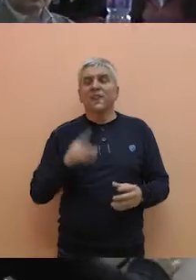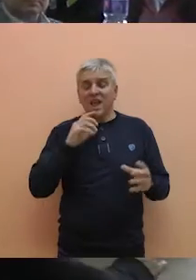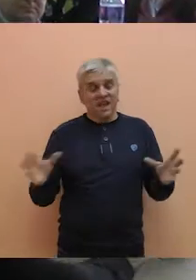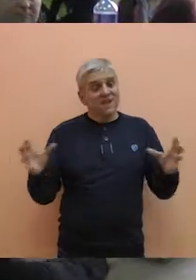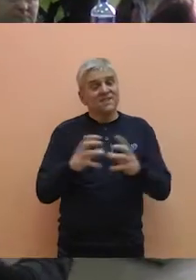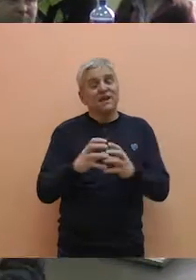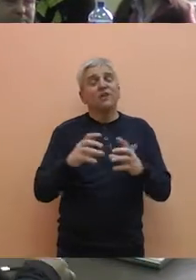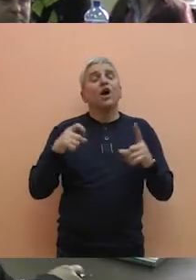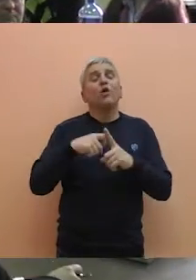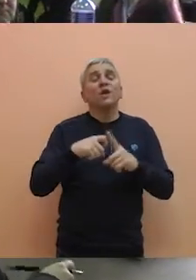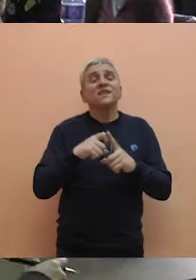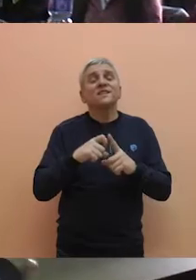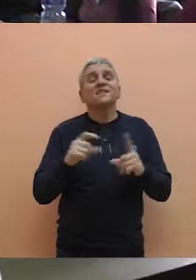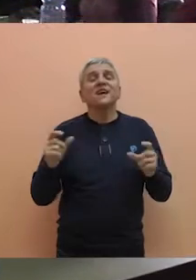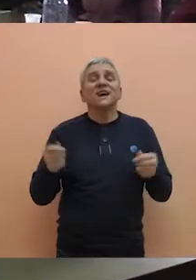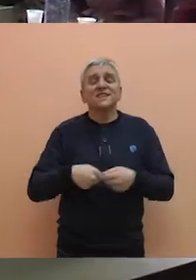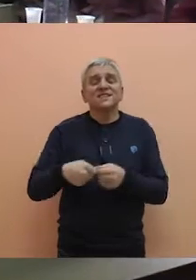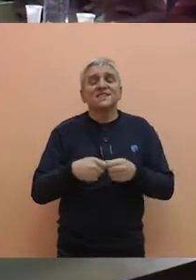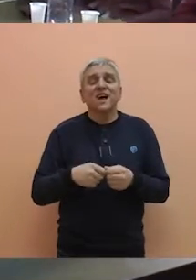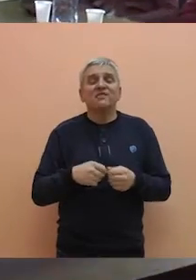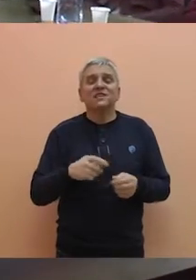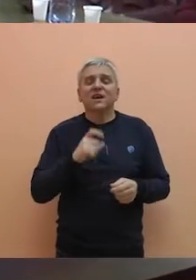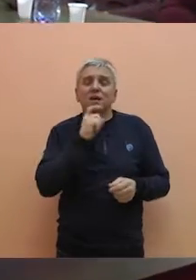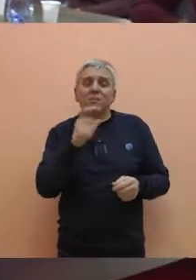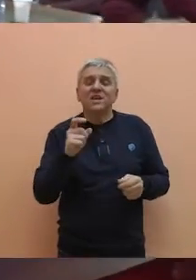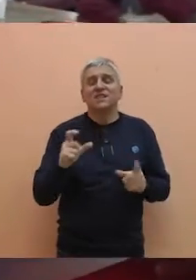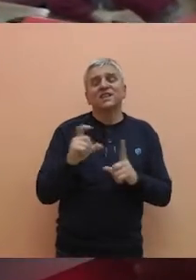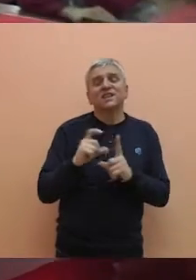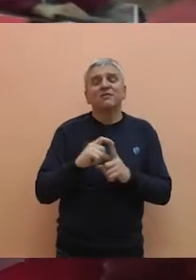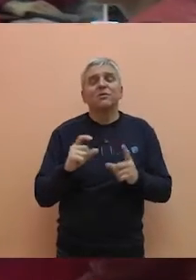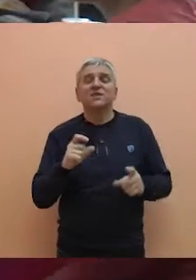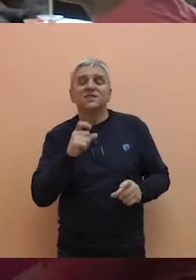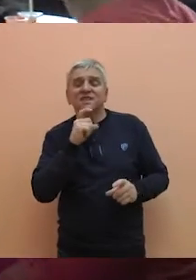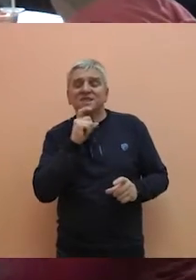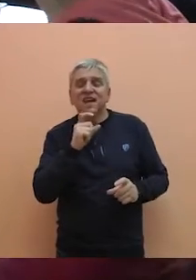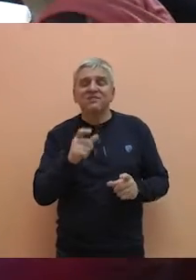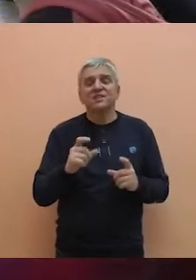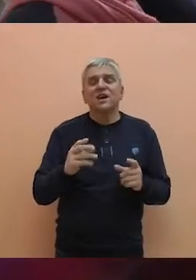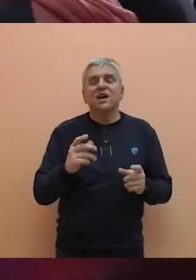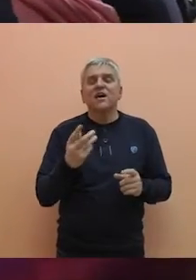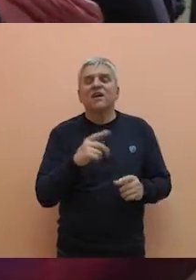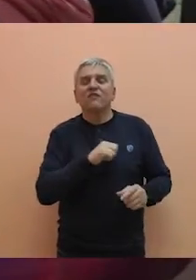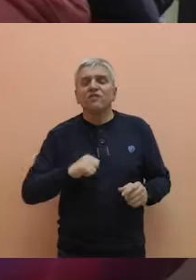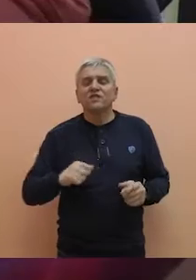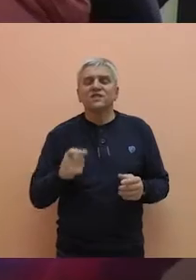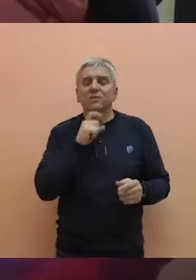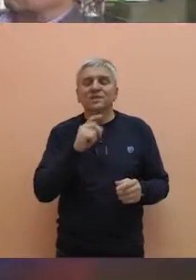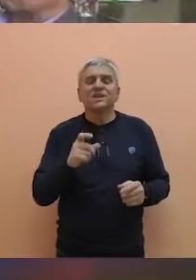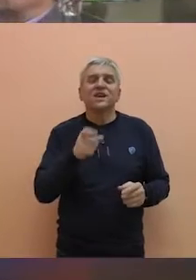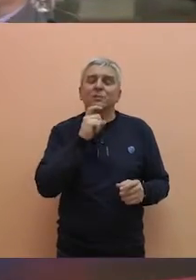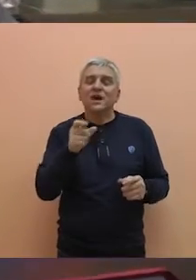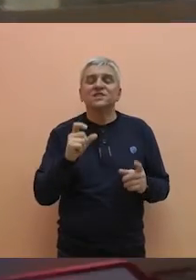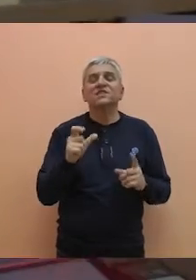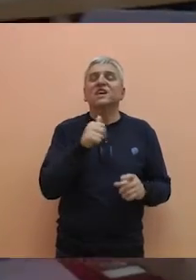Koalicija Partija Savez Vojvođanskih Mađara, Demokratska stranka Vojvođanskih Mađara i stranka Mađarskog